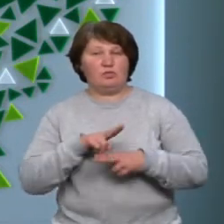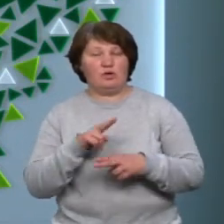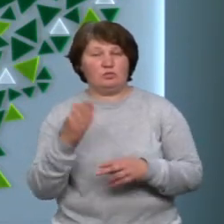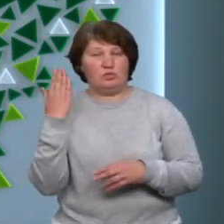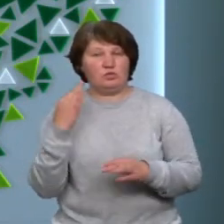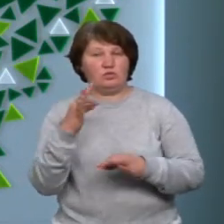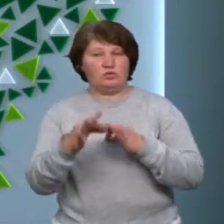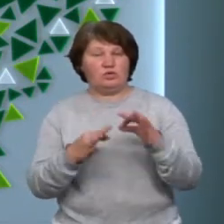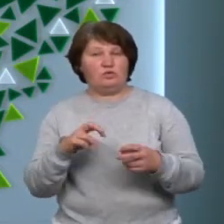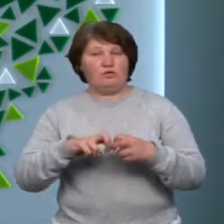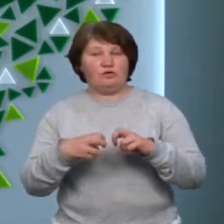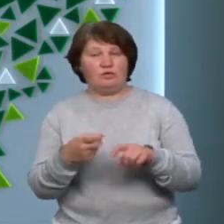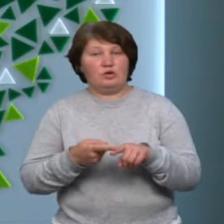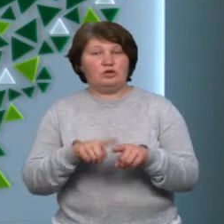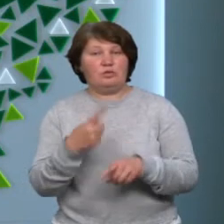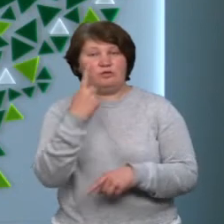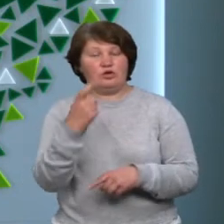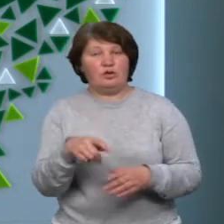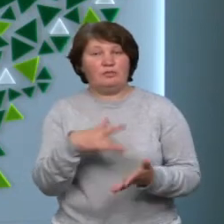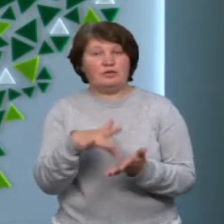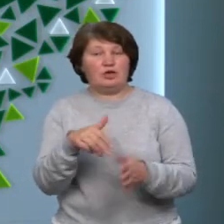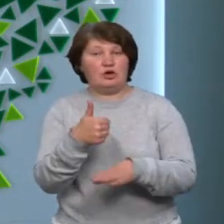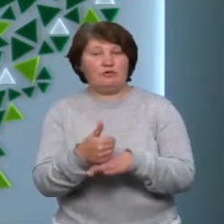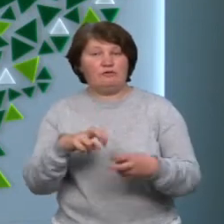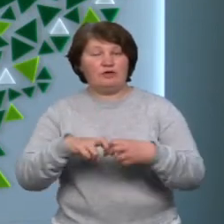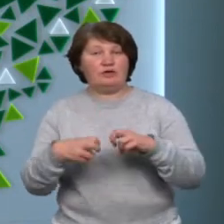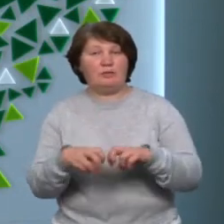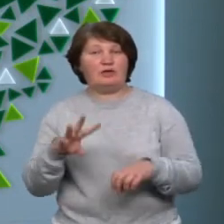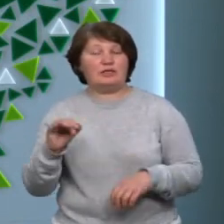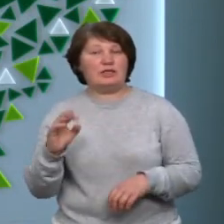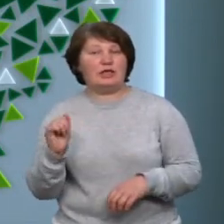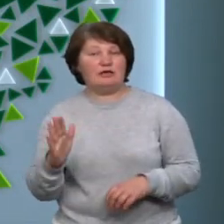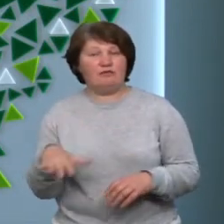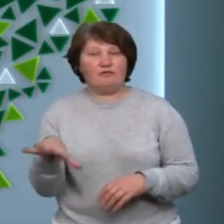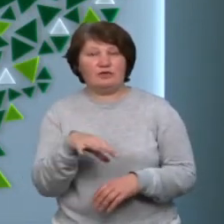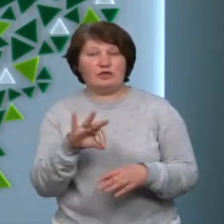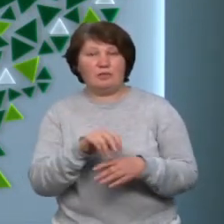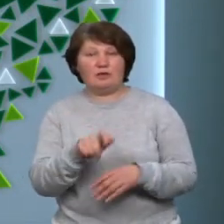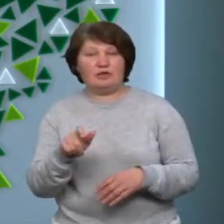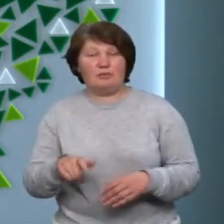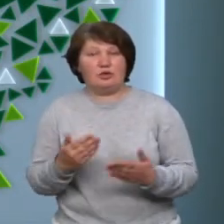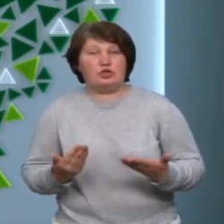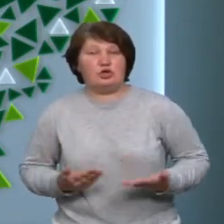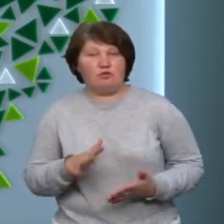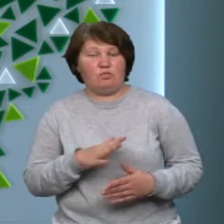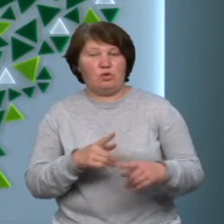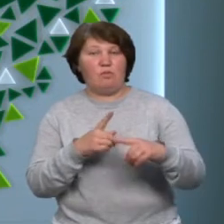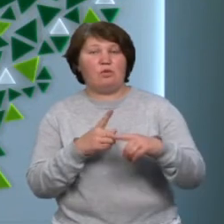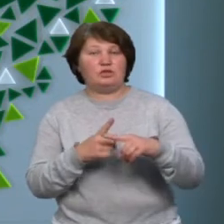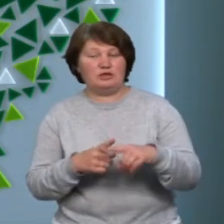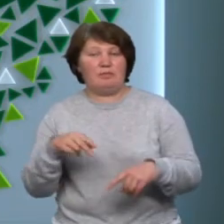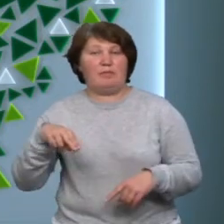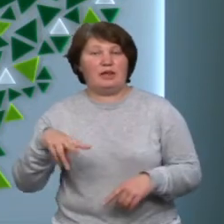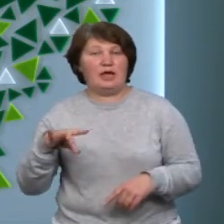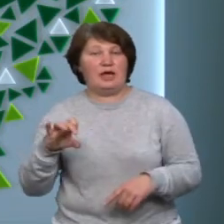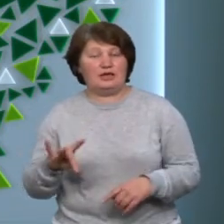-Франківську. При це повідомив міський голова Івано-Франківська Руслан Марцінків. У всіх пацієнтів прижиттєво були позитивні ПЛР-тести.